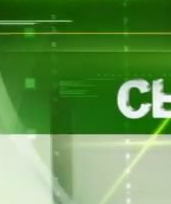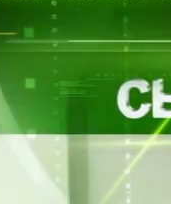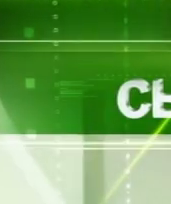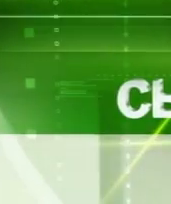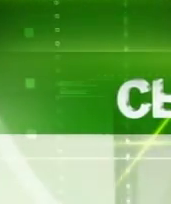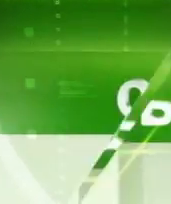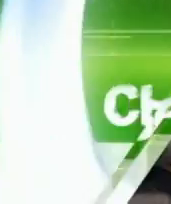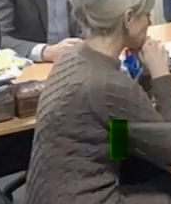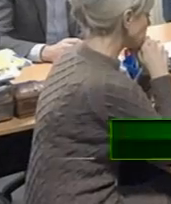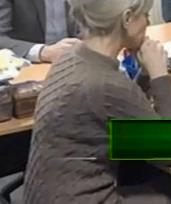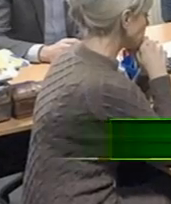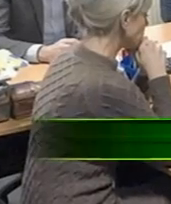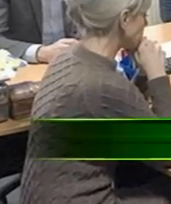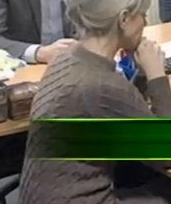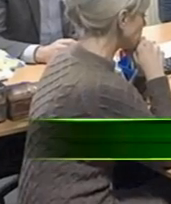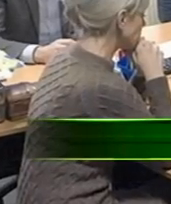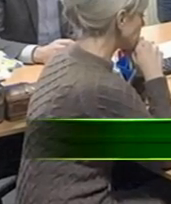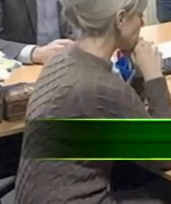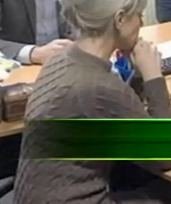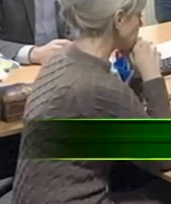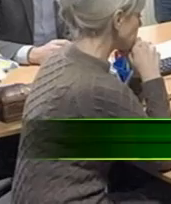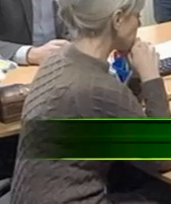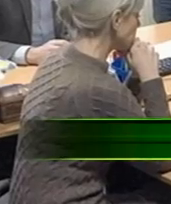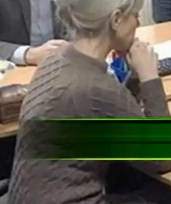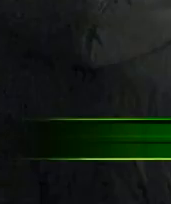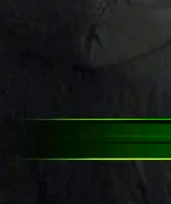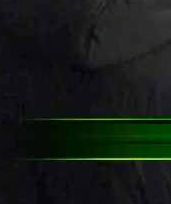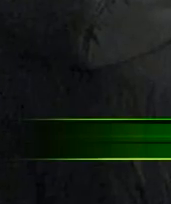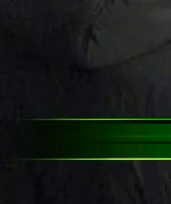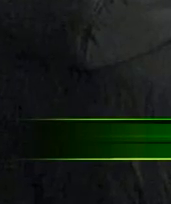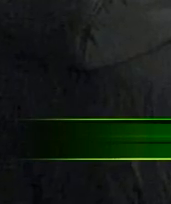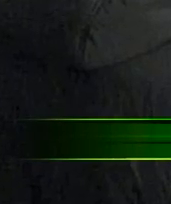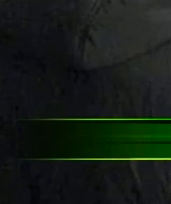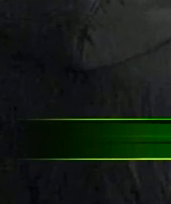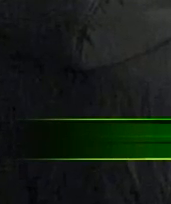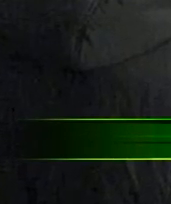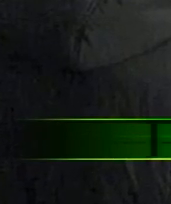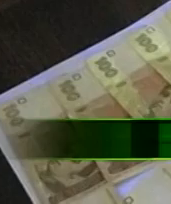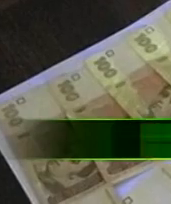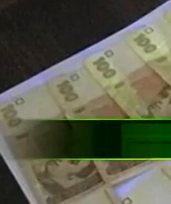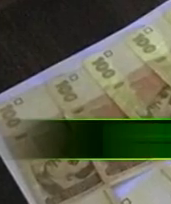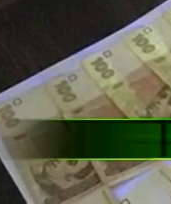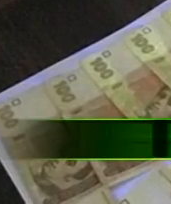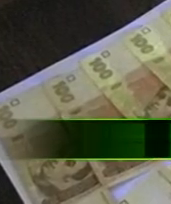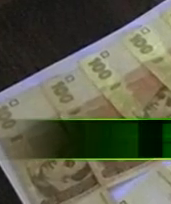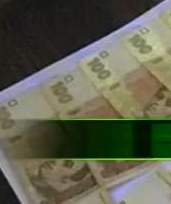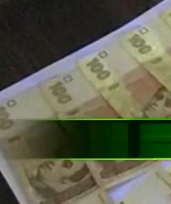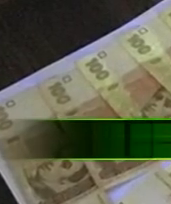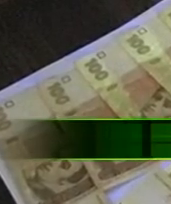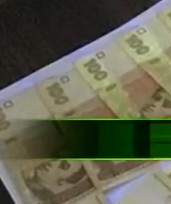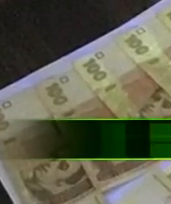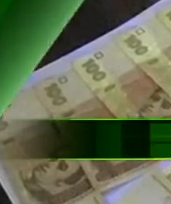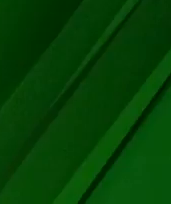Музика У неправомірній вигоді викрили секретаря міської ради однієї з об'єднаних територіальних громад